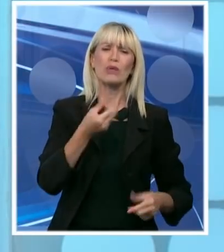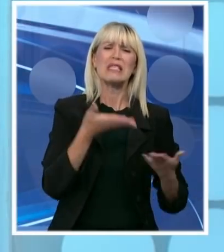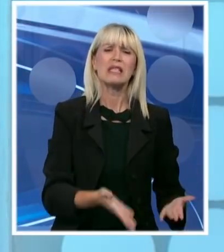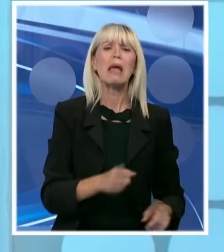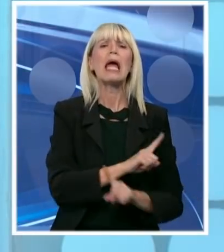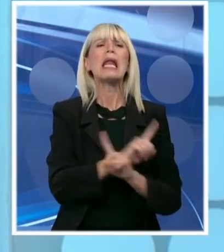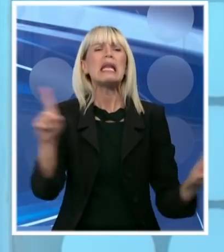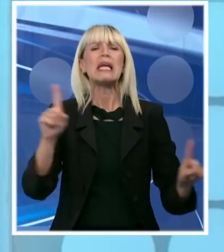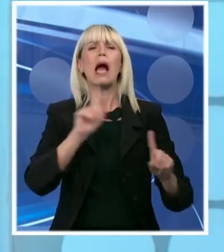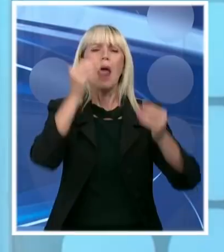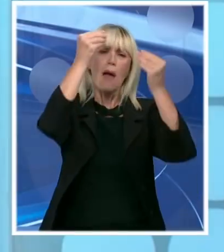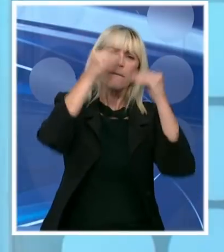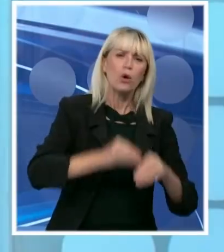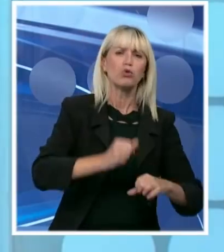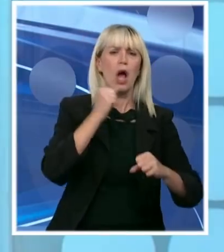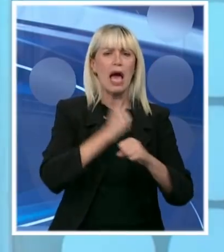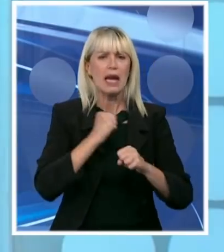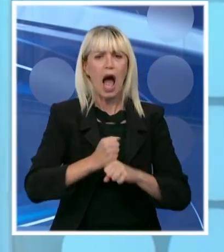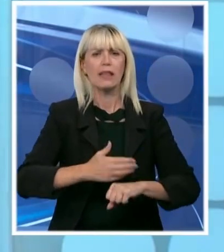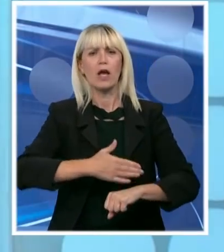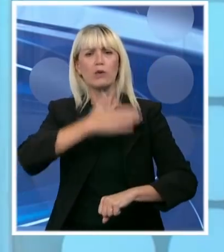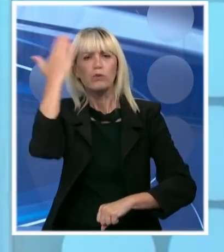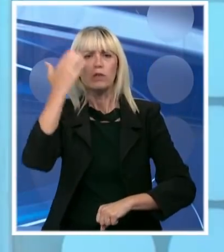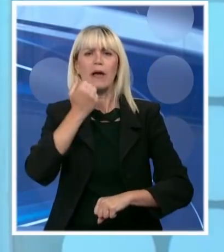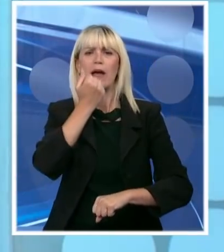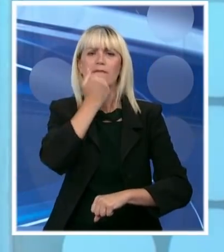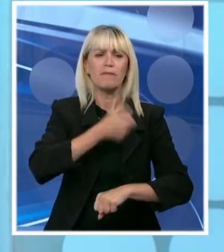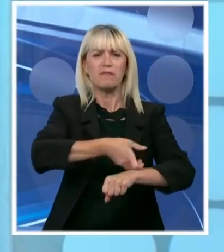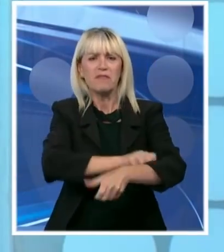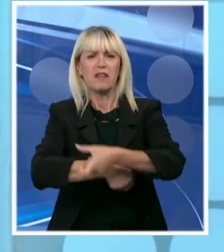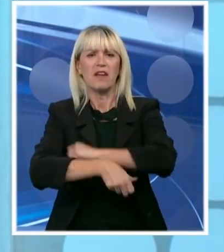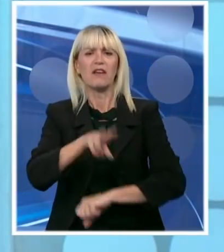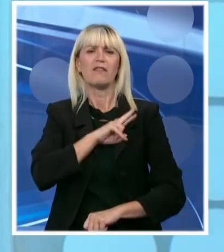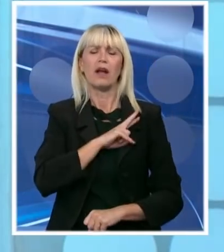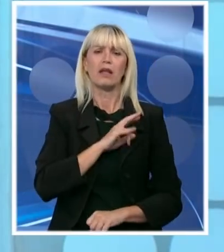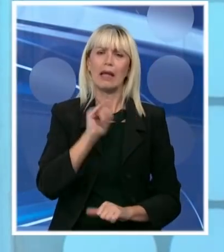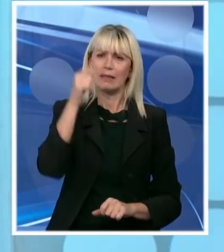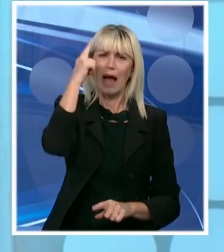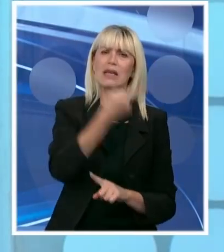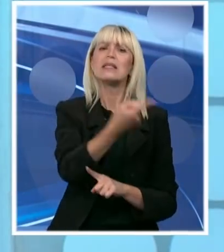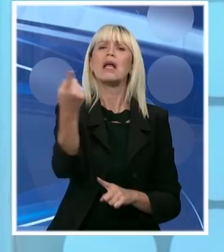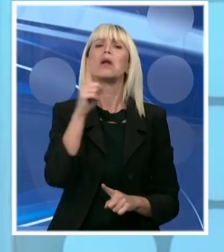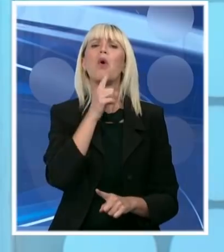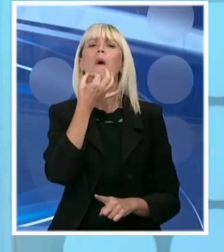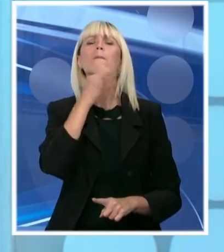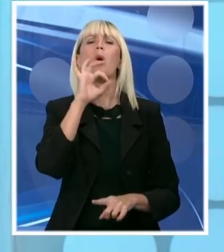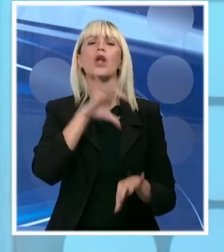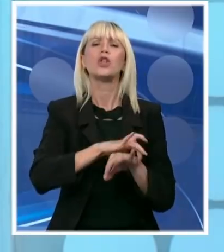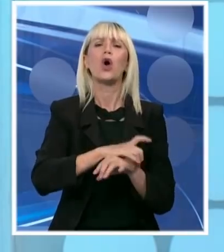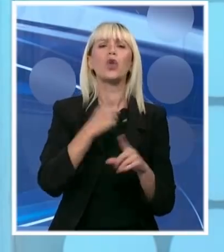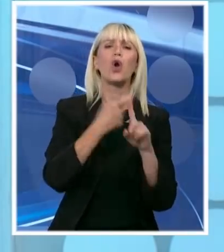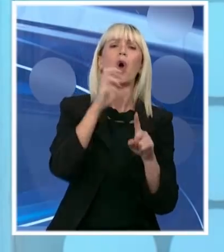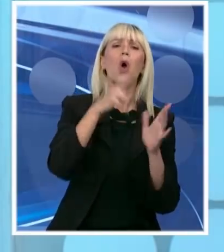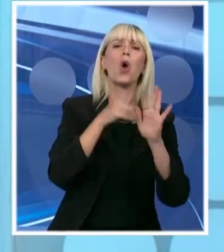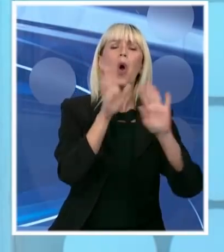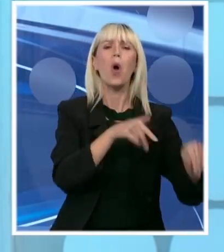uspeh, ni marljivost nečiju. Ali vi znate nekog boljeg doktora od Kona, Pelemiša, Darije Kisić. Govorimo